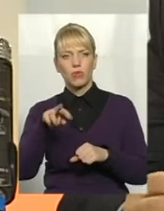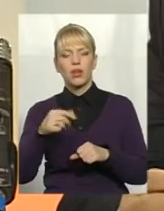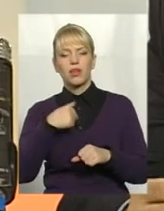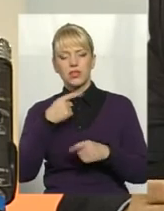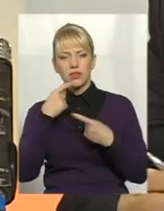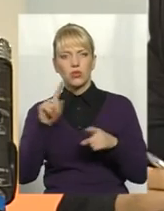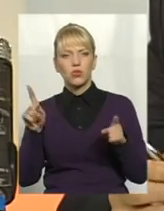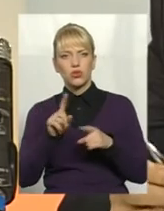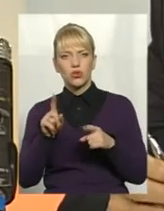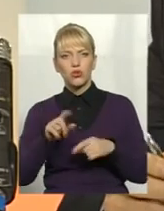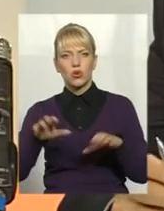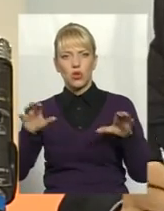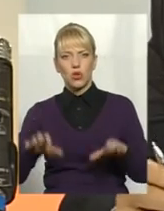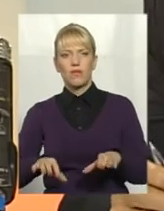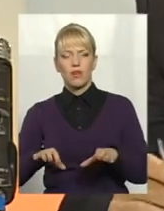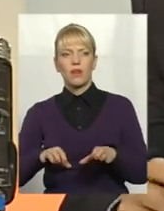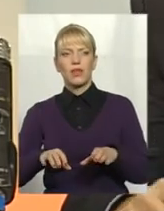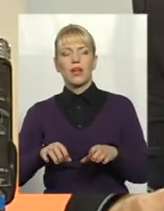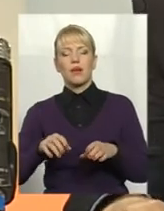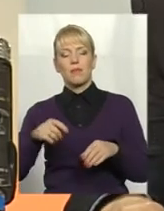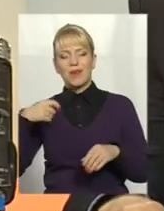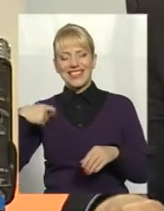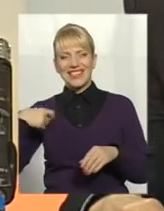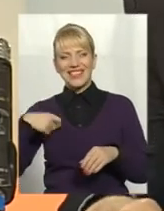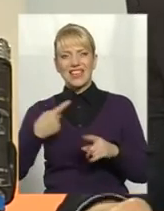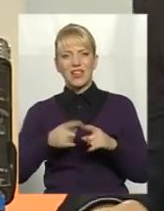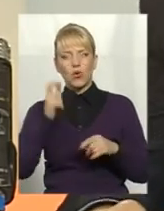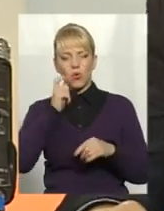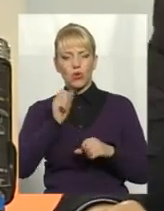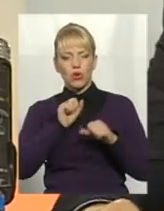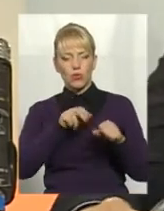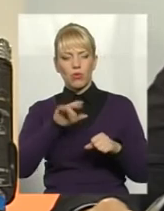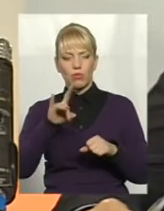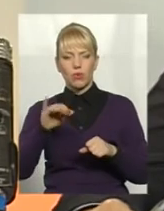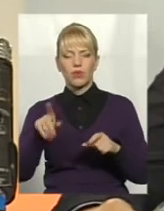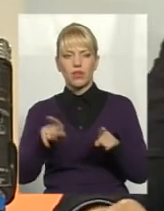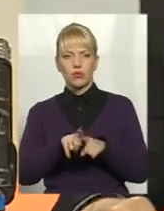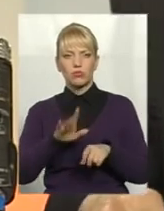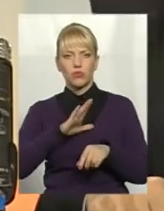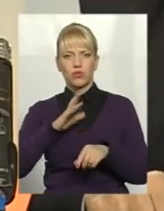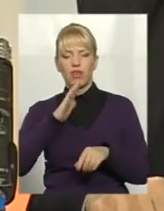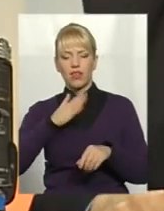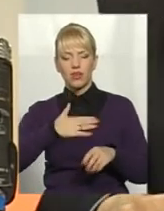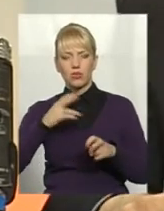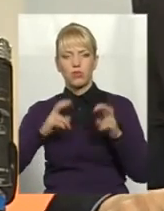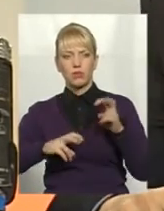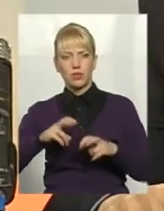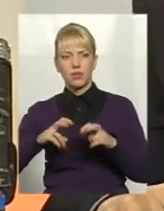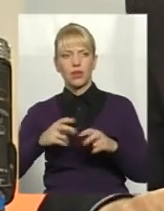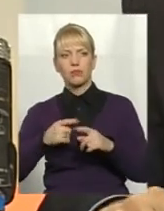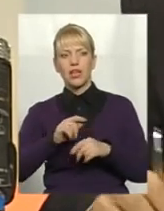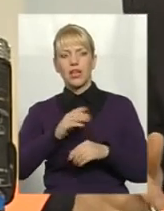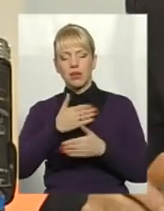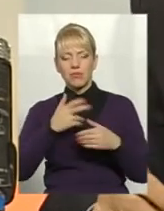чи президент Коробором Прому теж, він декілька разів в нашому підприємстві був, і вони